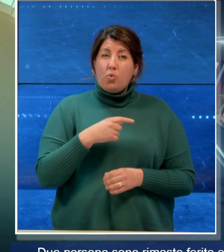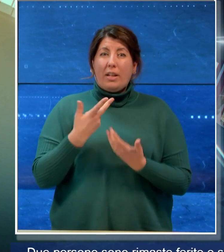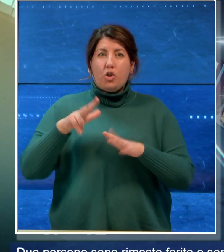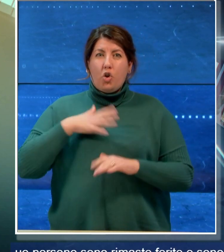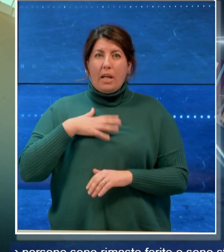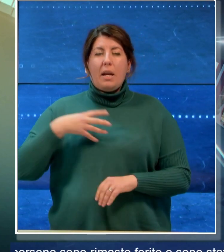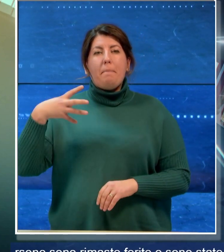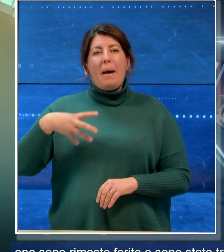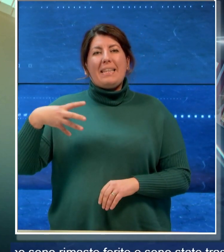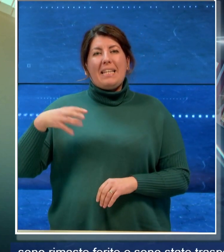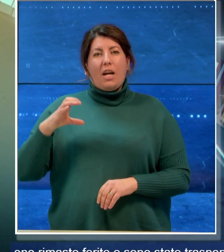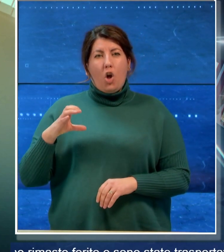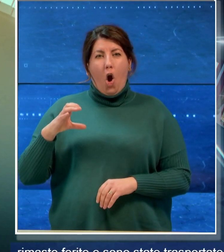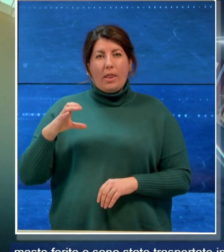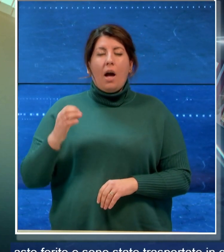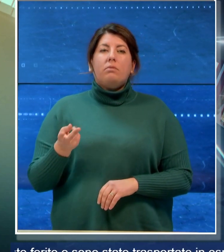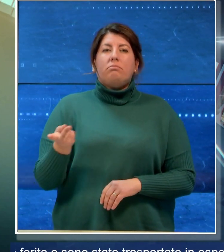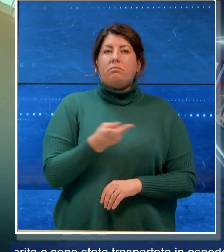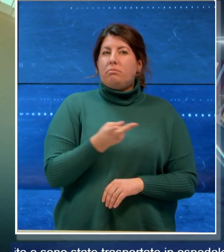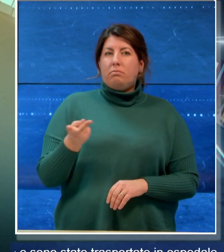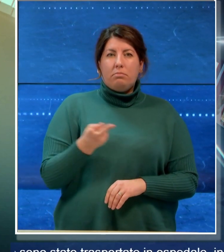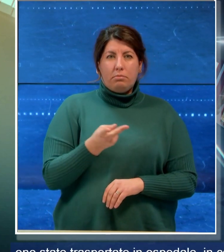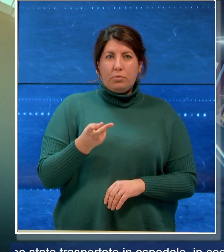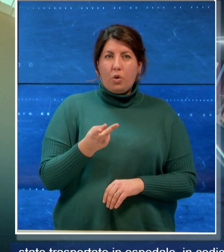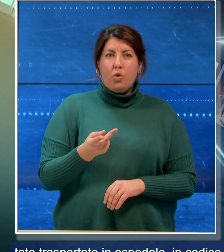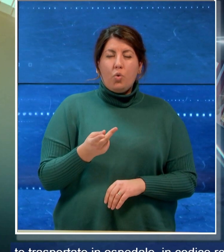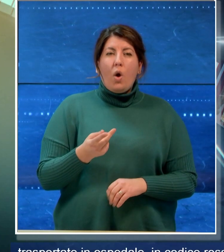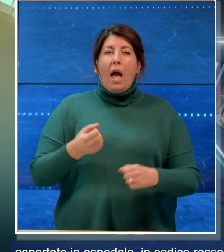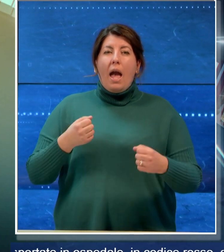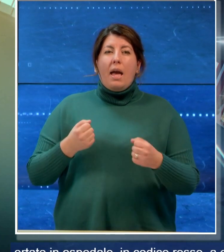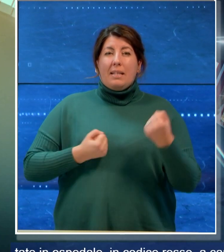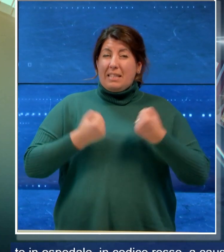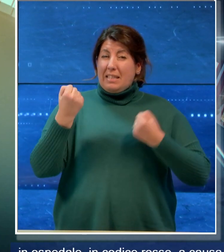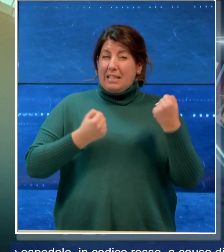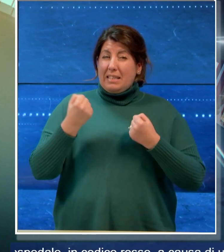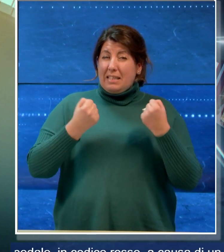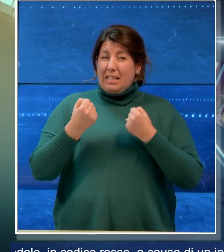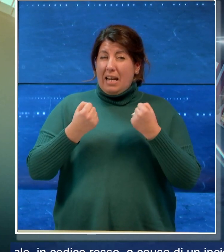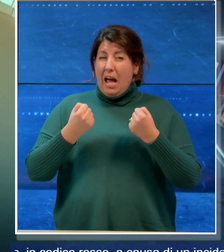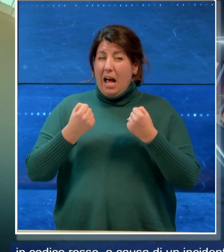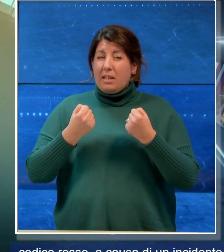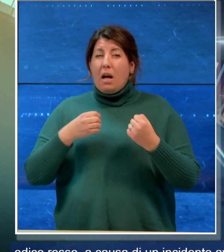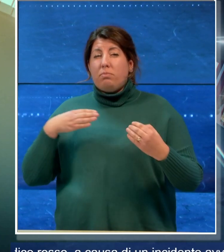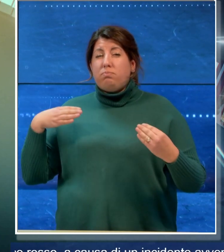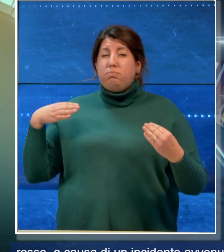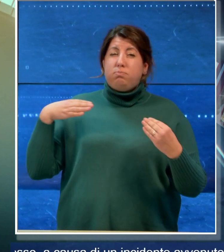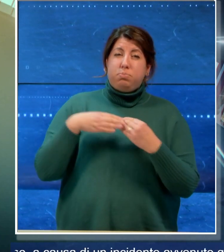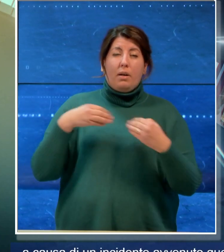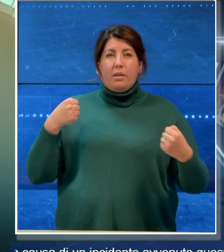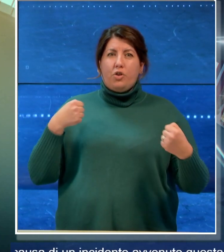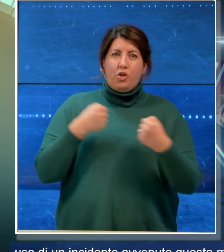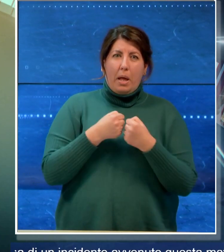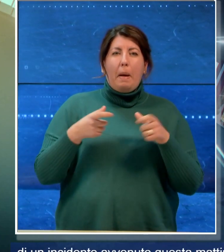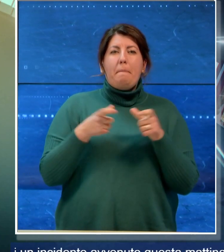Chionna le vittime dell'incidente stradale avvenuto ieri sera a Mesagne in